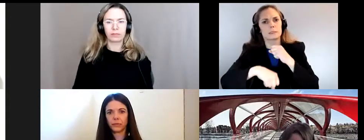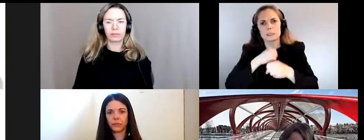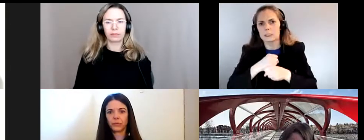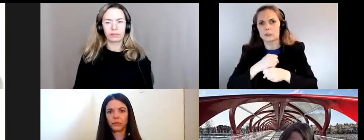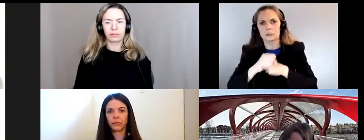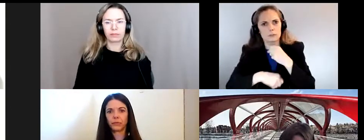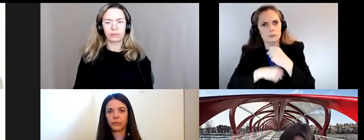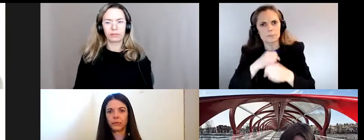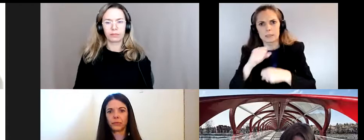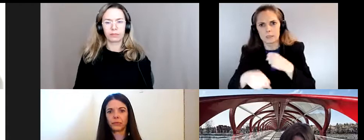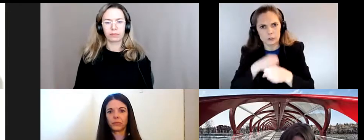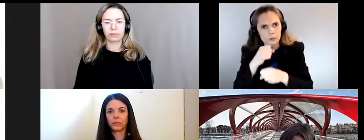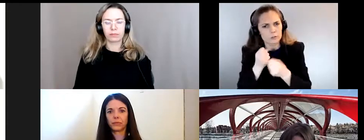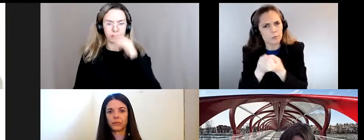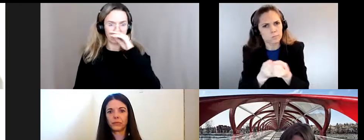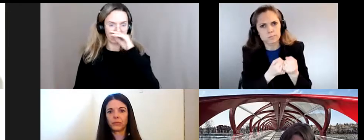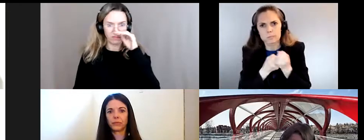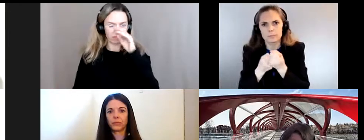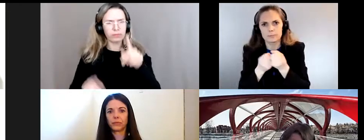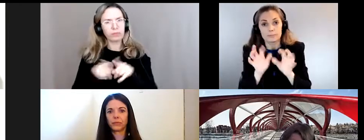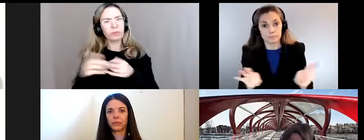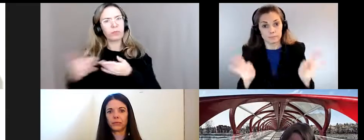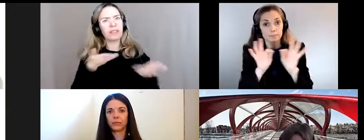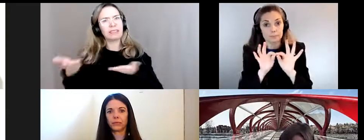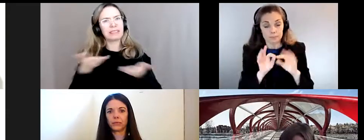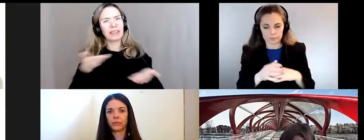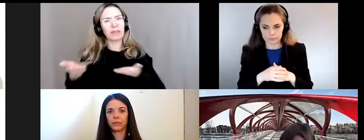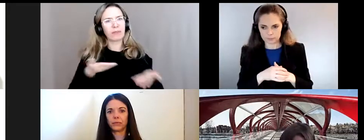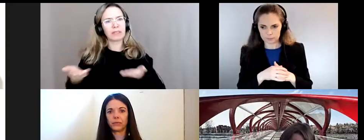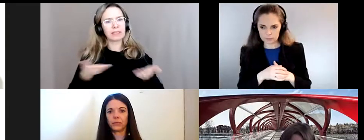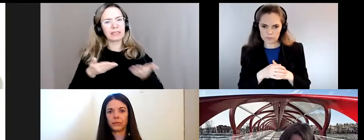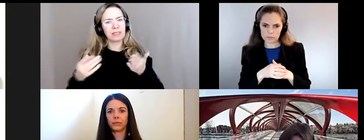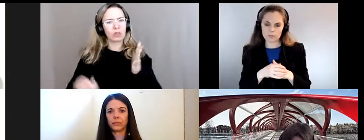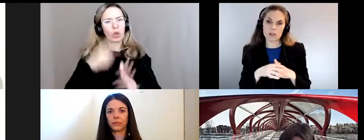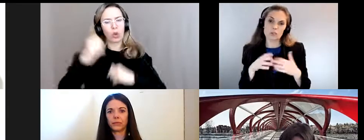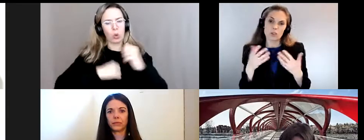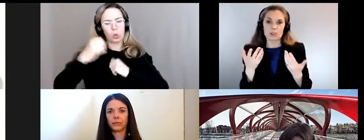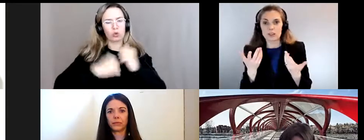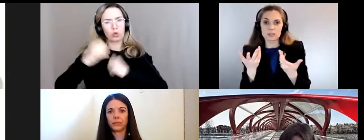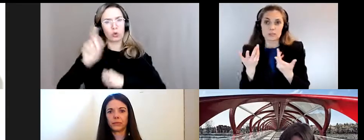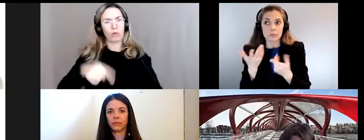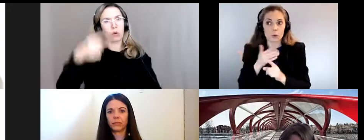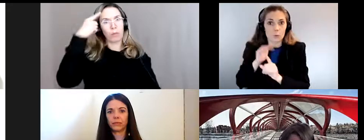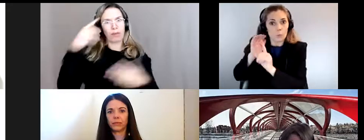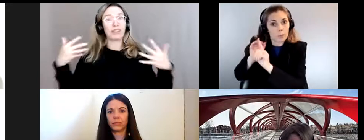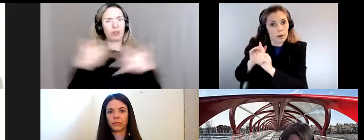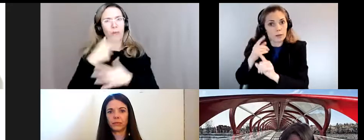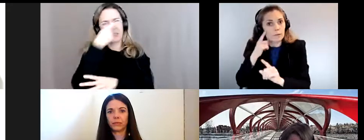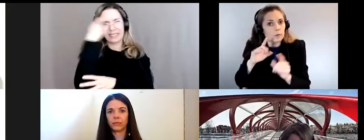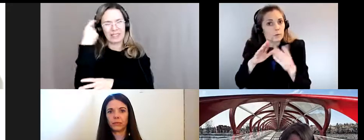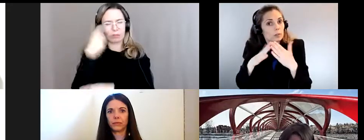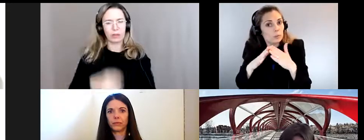et j'ai également entendu parler des services de reconstruction qui doivent tenir compte des traumatismes